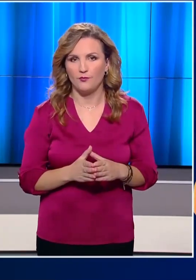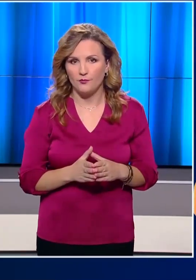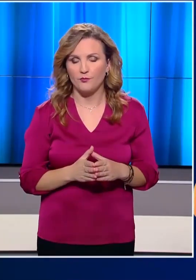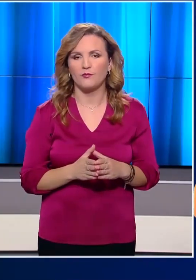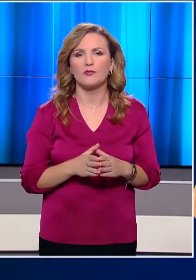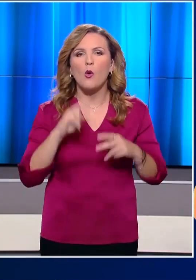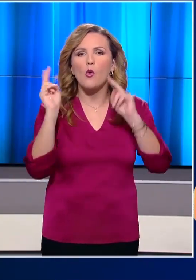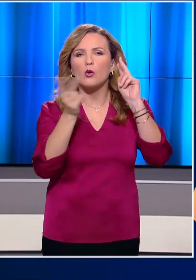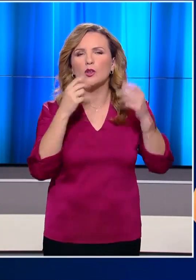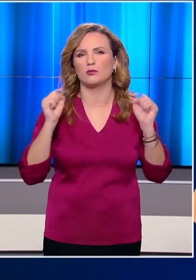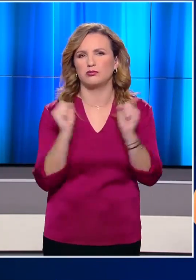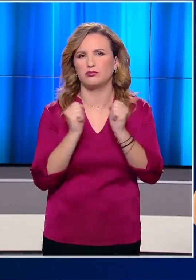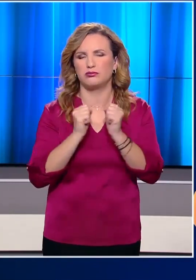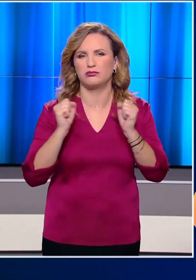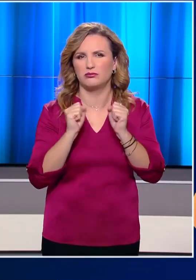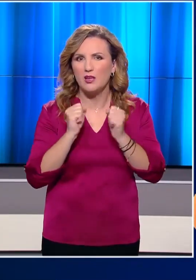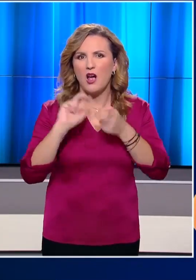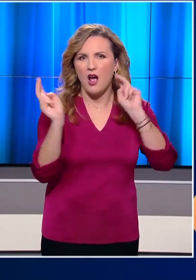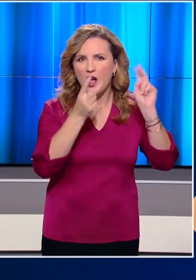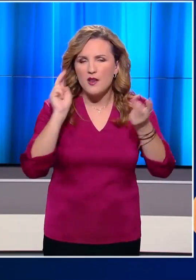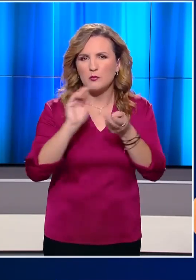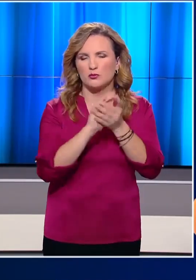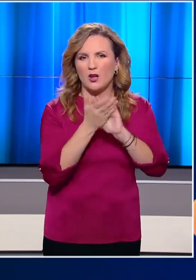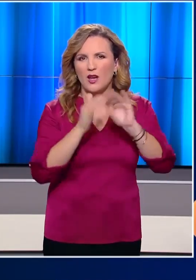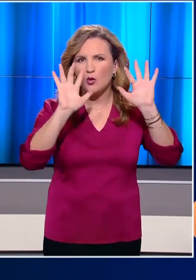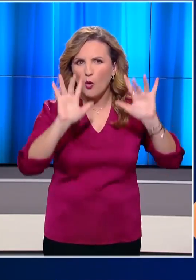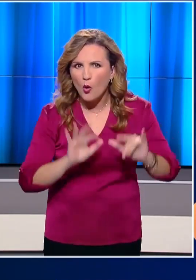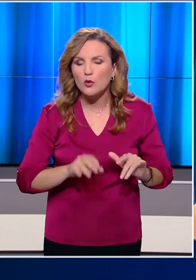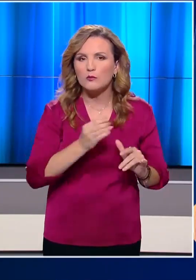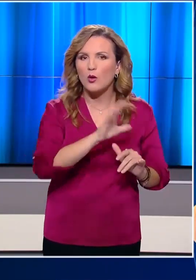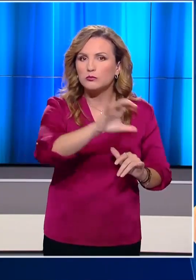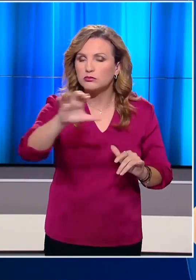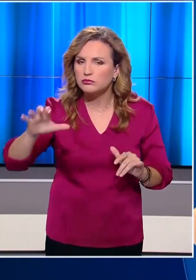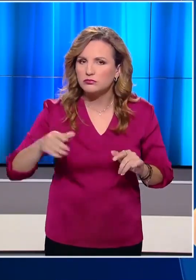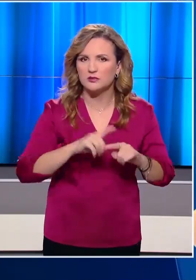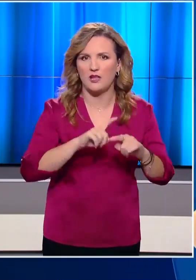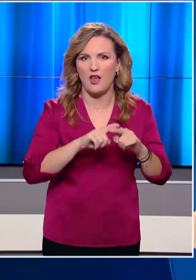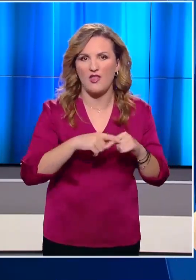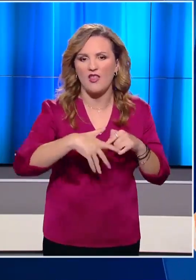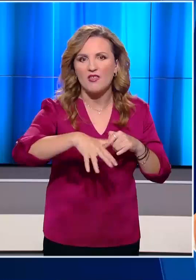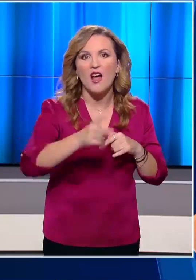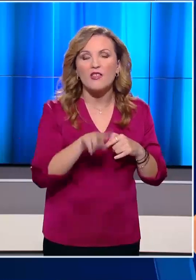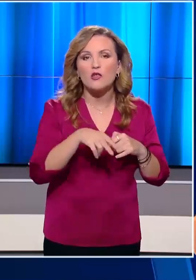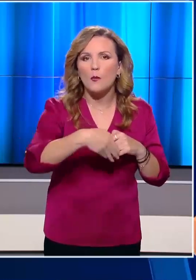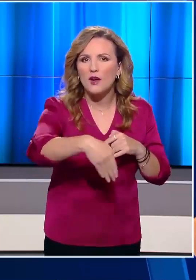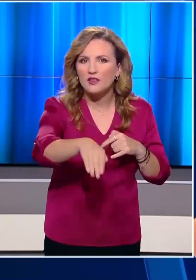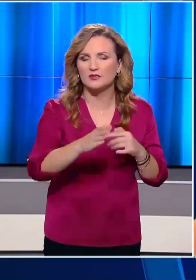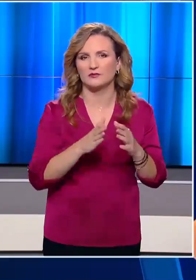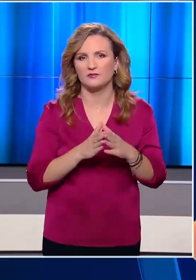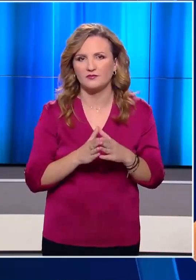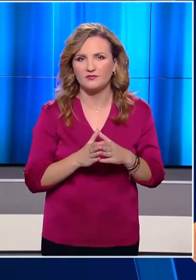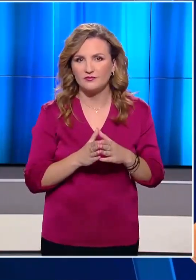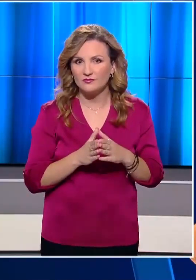Χειμωνιάτικο σκηνικό με τσουχτερό κρύο, ισχυρούς ανέμους και λευκό τοπίο σε πολλές περιοχές υπόσχεται ο καιρός τα επόμενα 24 ώρα.